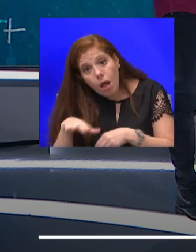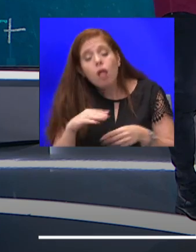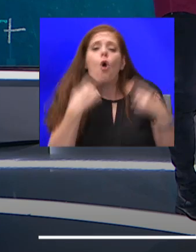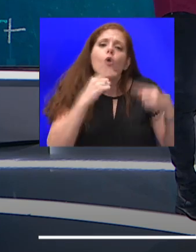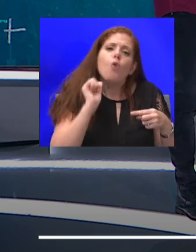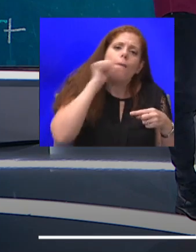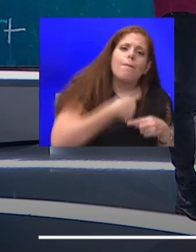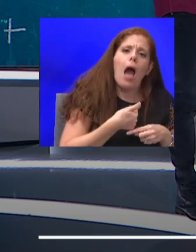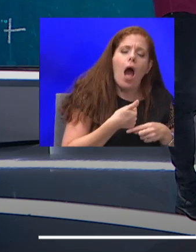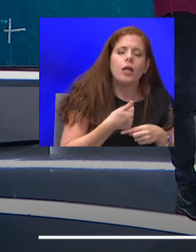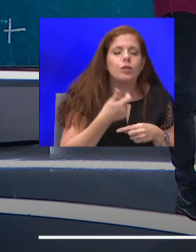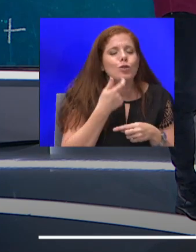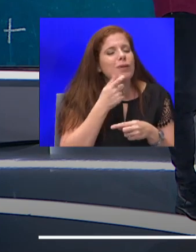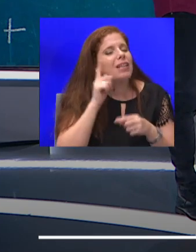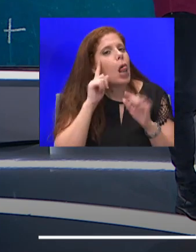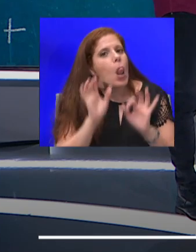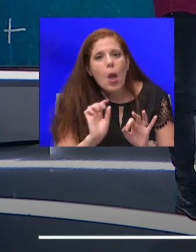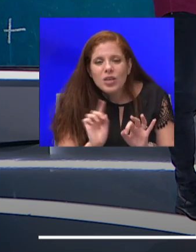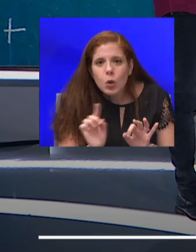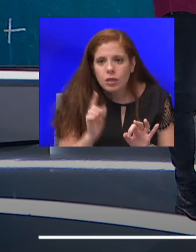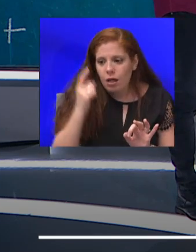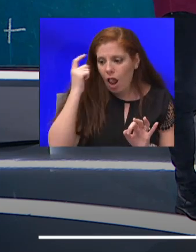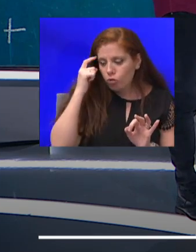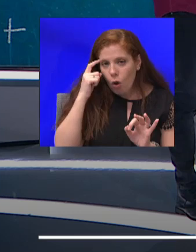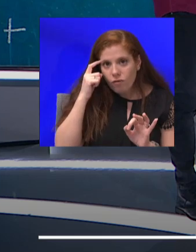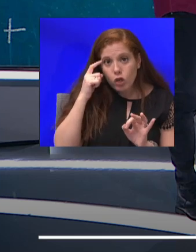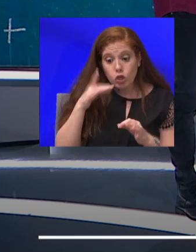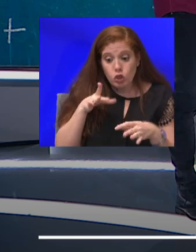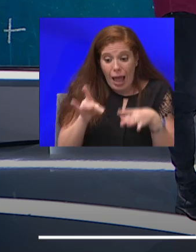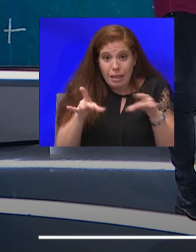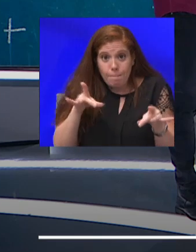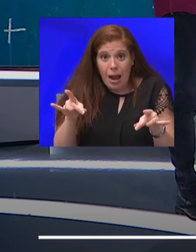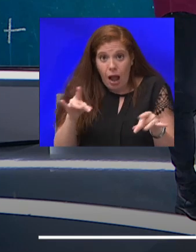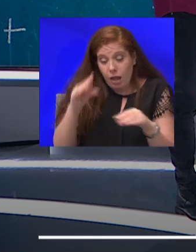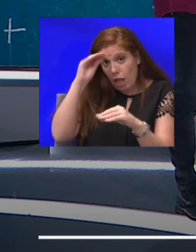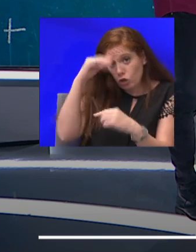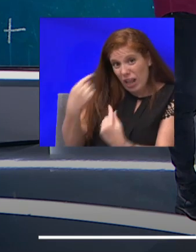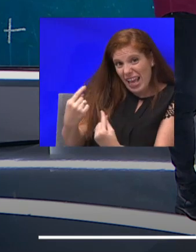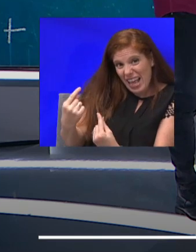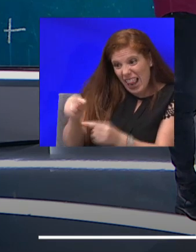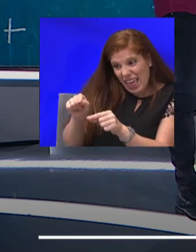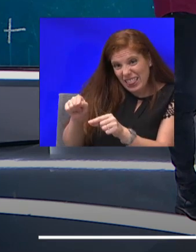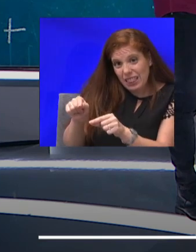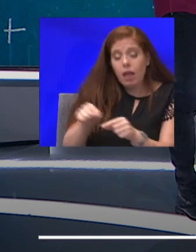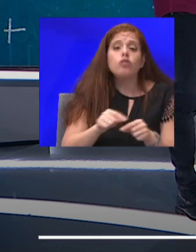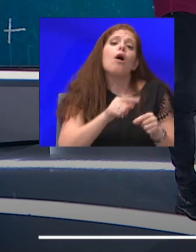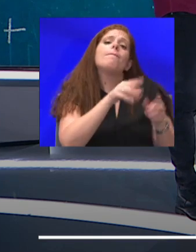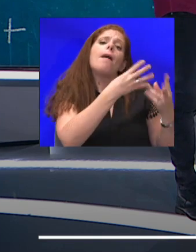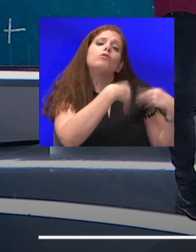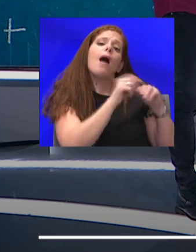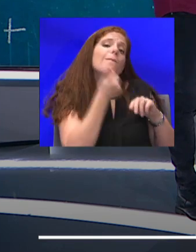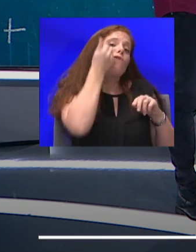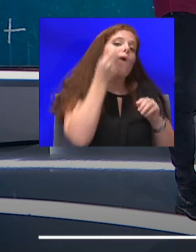להניח שההדבקה הייתה של הילד על ידי אחד מבני המשפחה המבוגרים יותר, כי אז היינו רואים איזשהו מרווח.